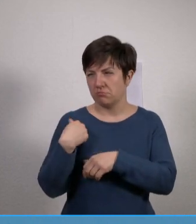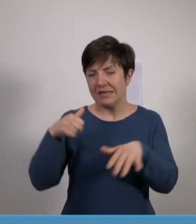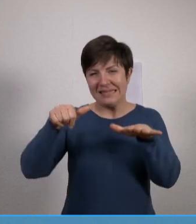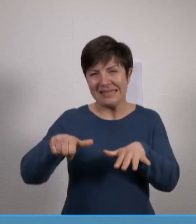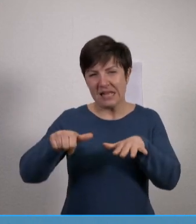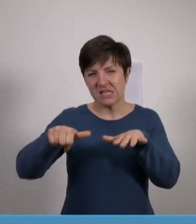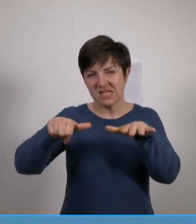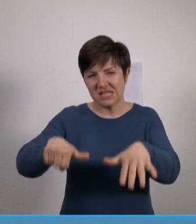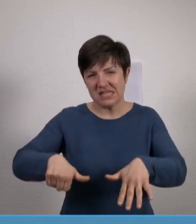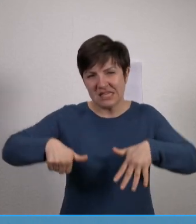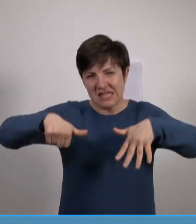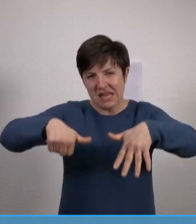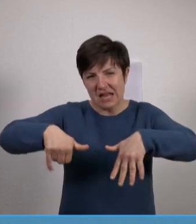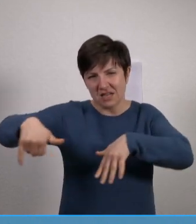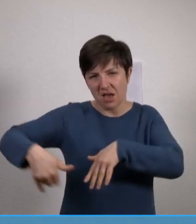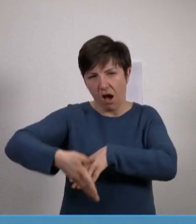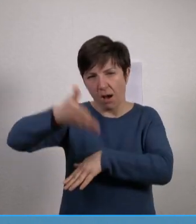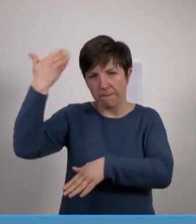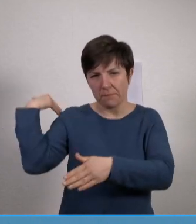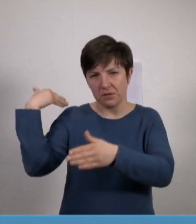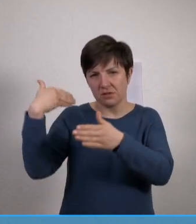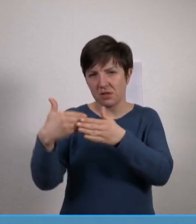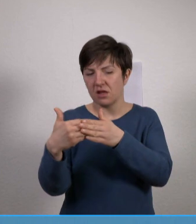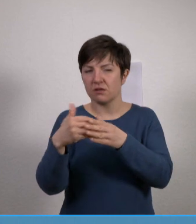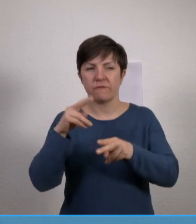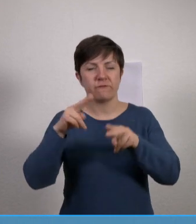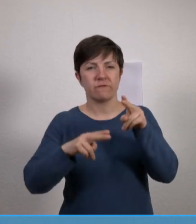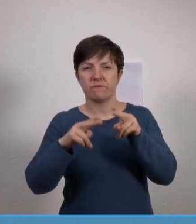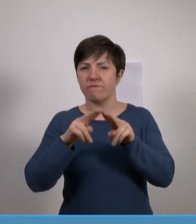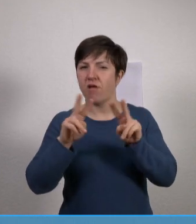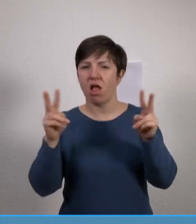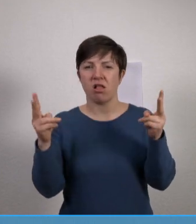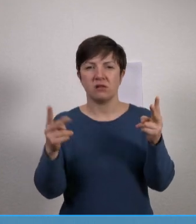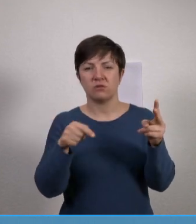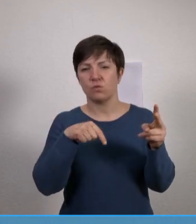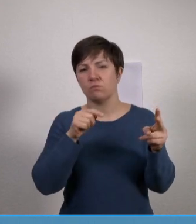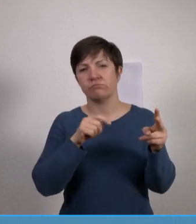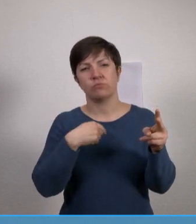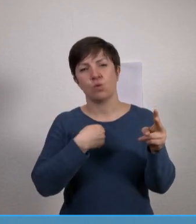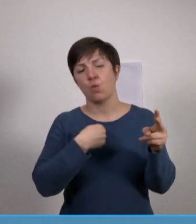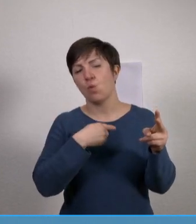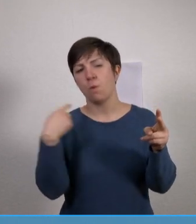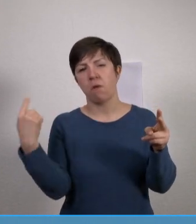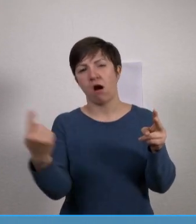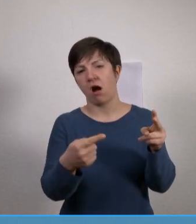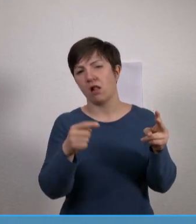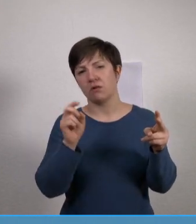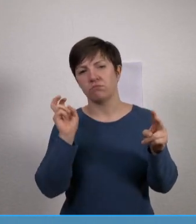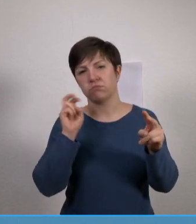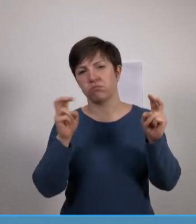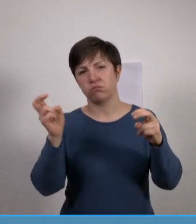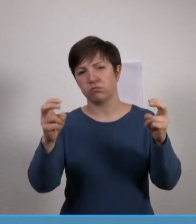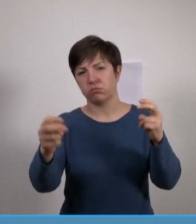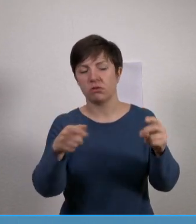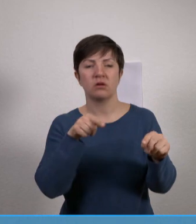an diversen Einsätzen überall auf der Welt teilgenommen. Das geht von Afrika, da war ich im